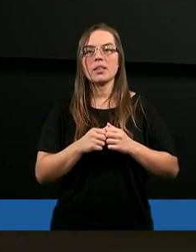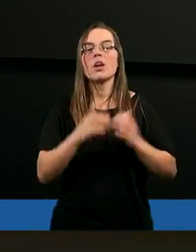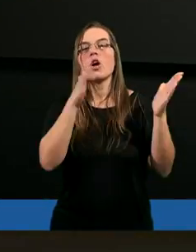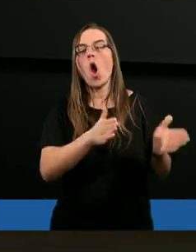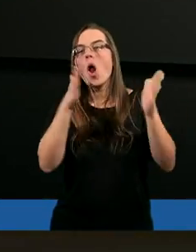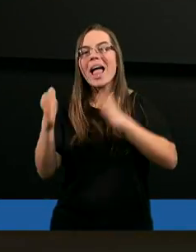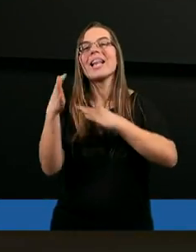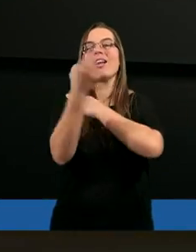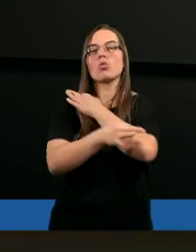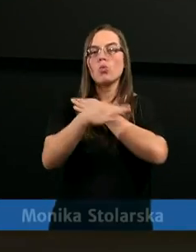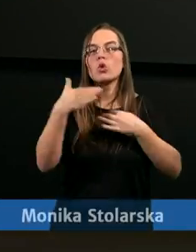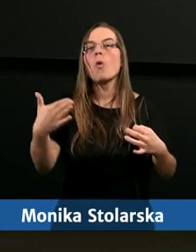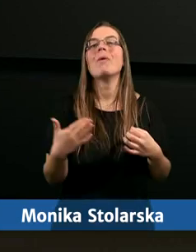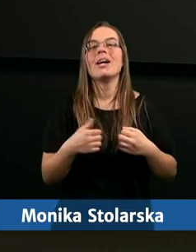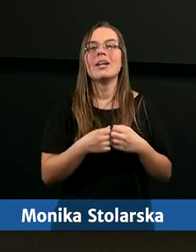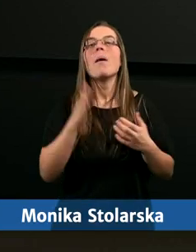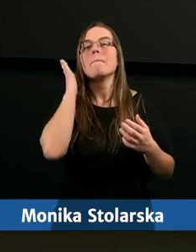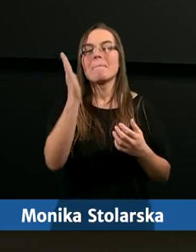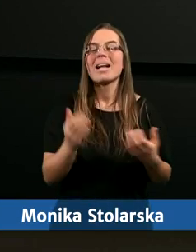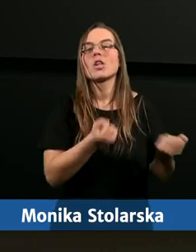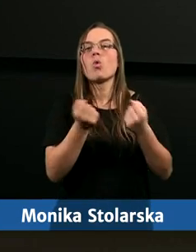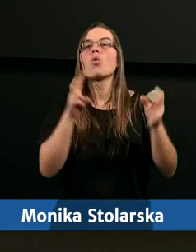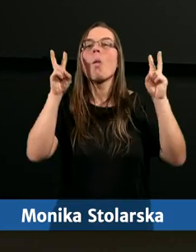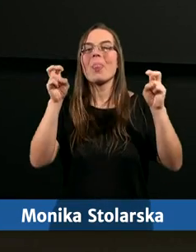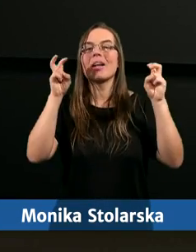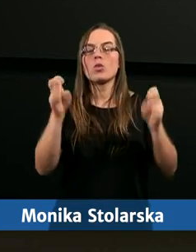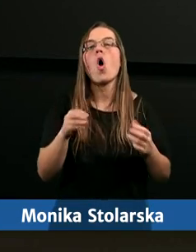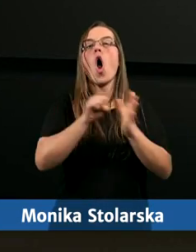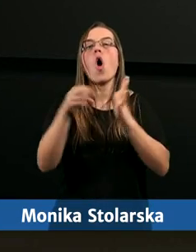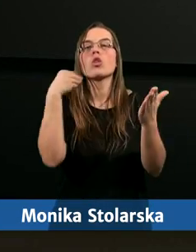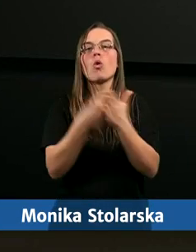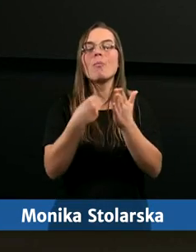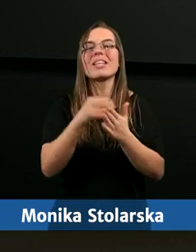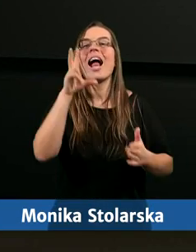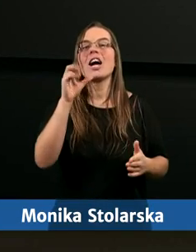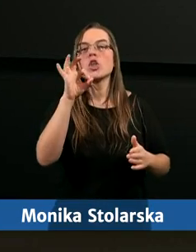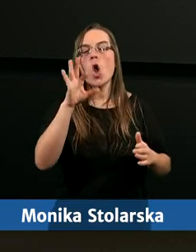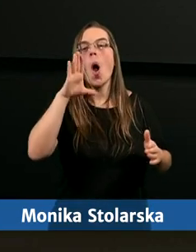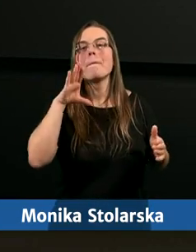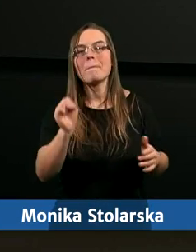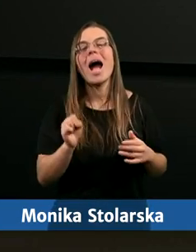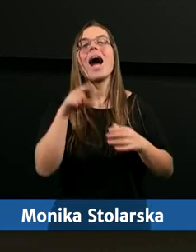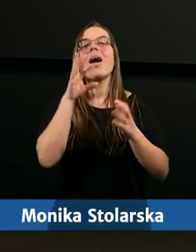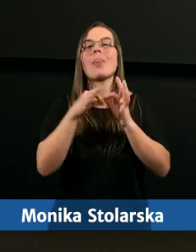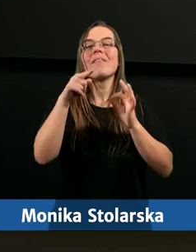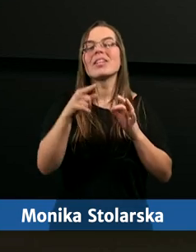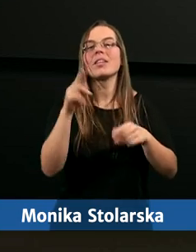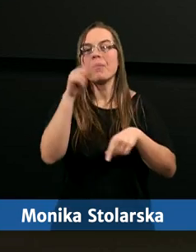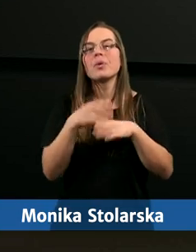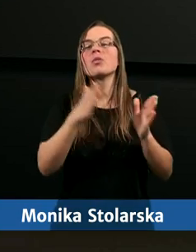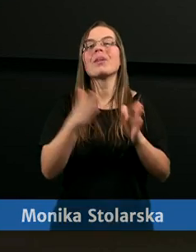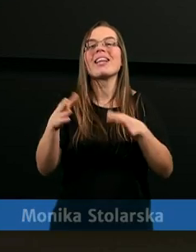Kolejne studium będzie nosiło tytuł Odkupiciel Hioba. Nawet ten